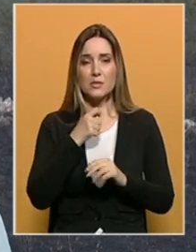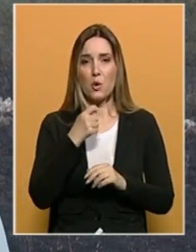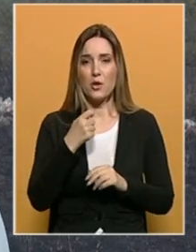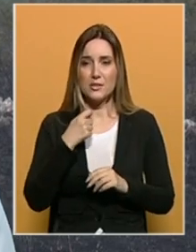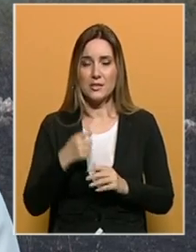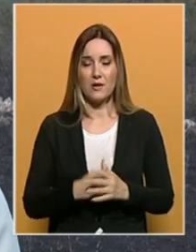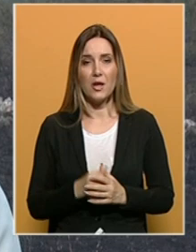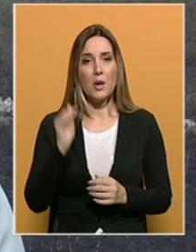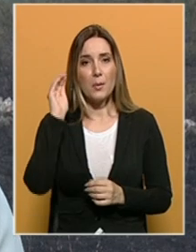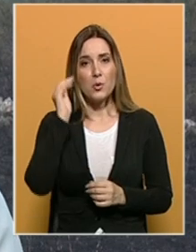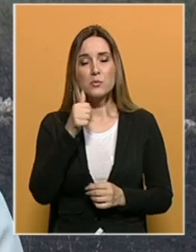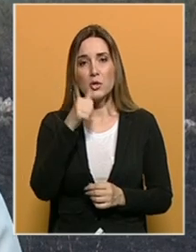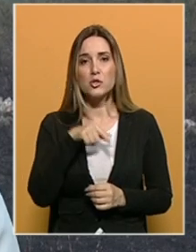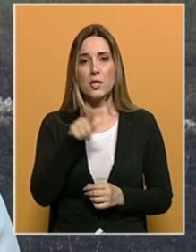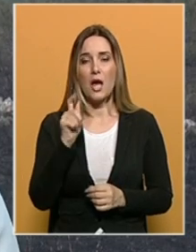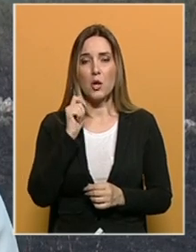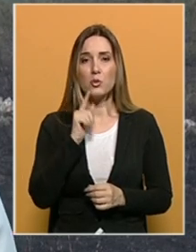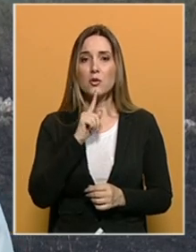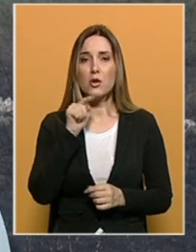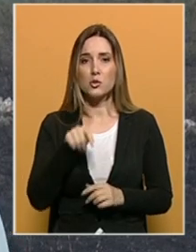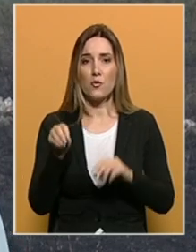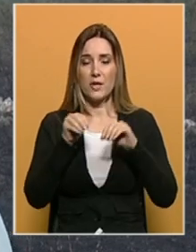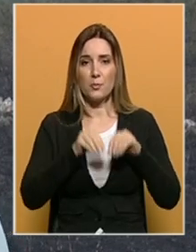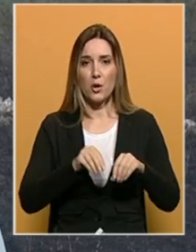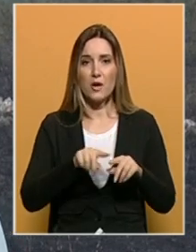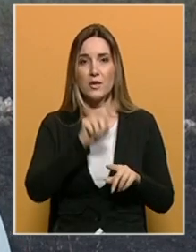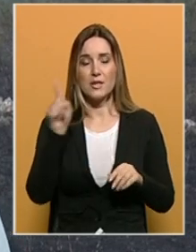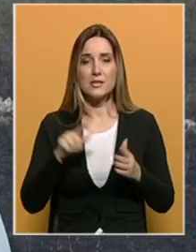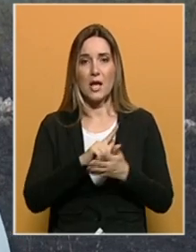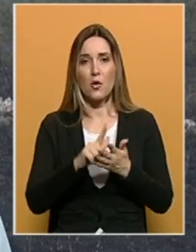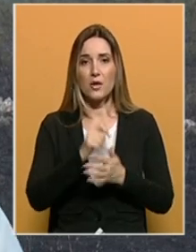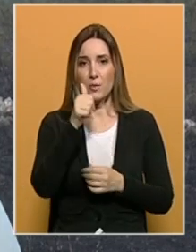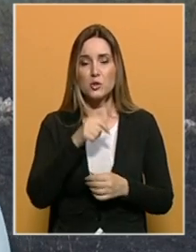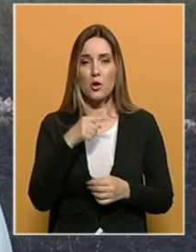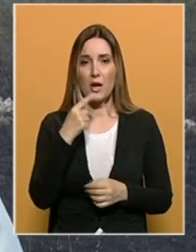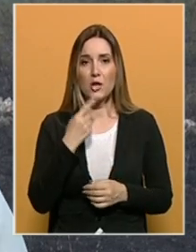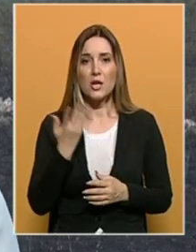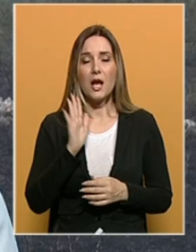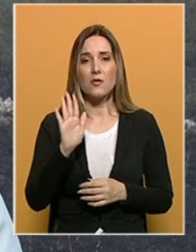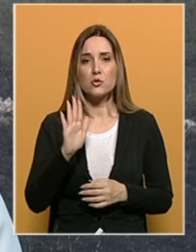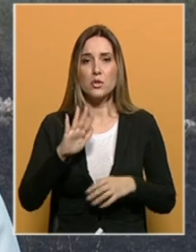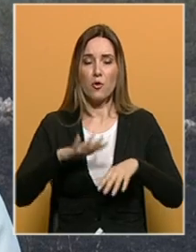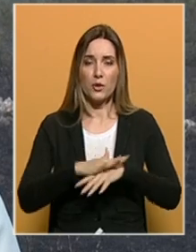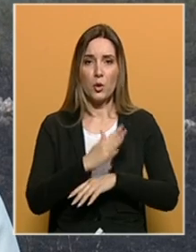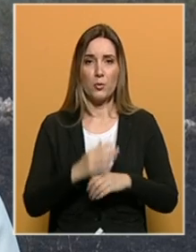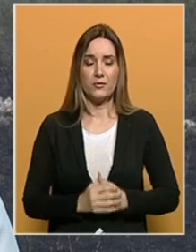Evo, da poslušamo što ljudi koji su ovdje boravili cijelo vrijeme, što kažu i kakvi su njihovi dojmovi.